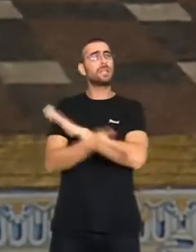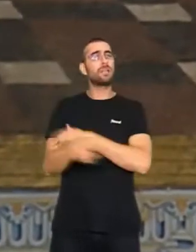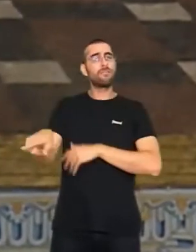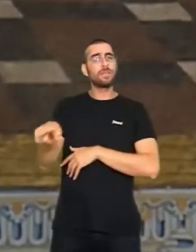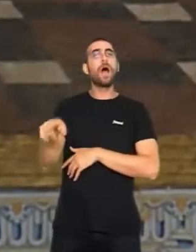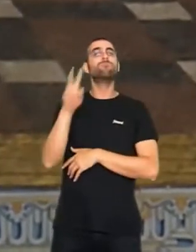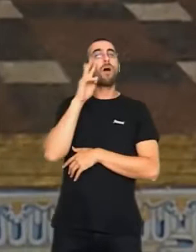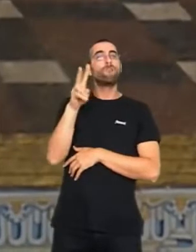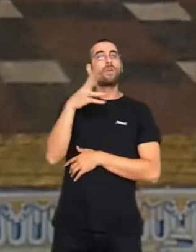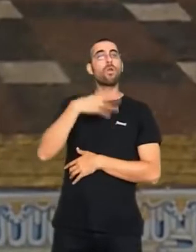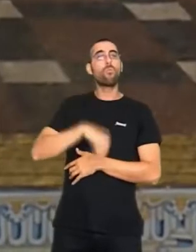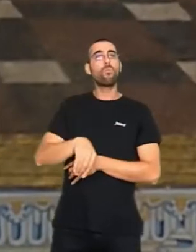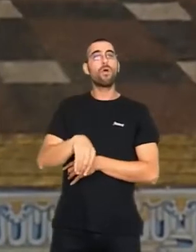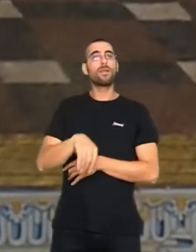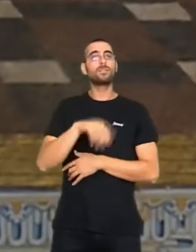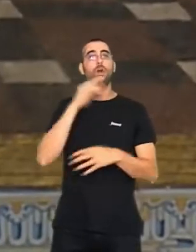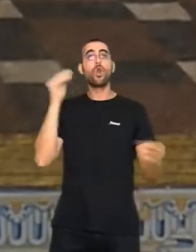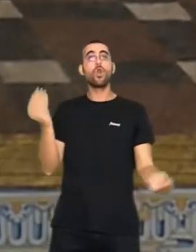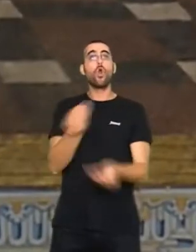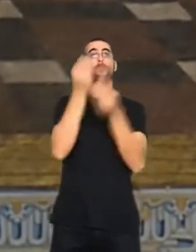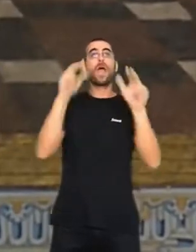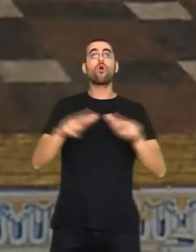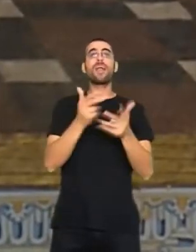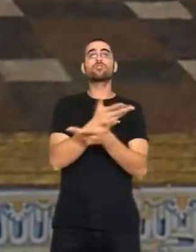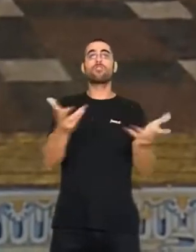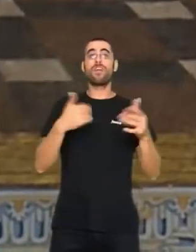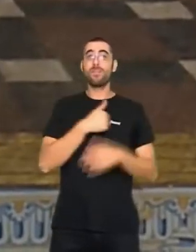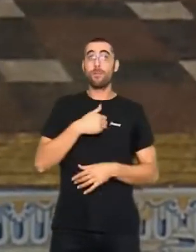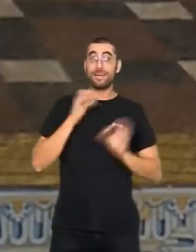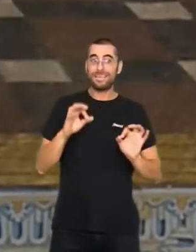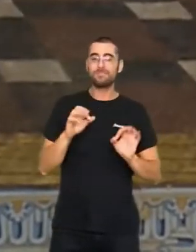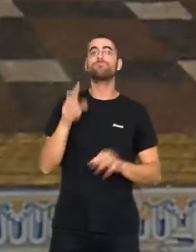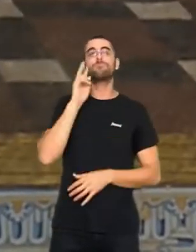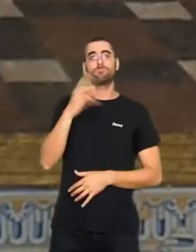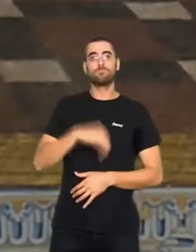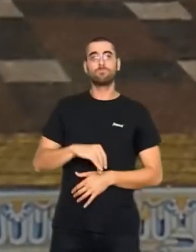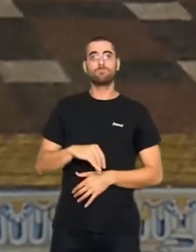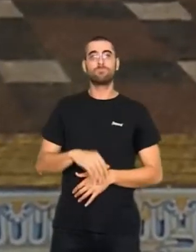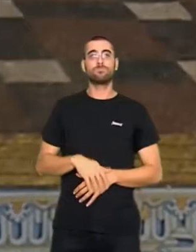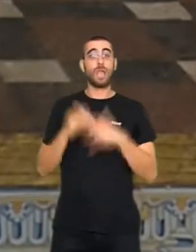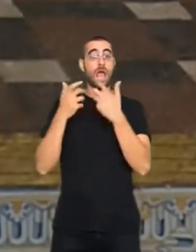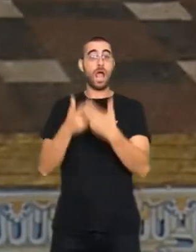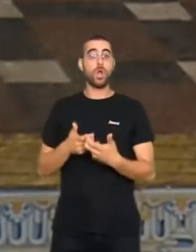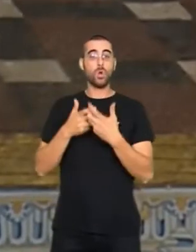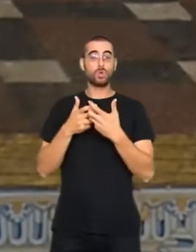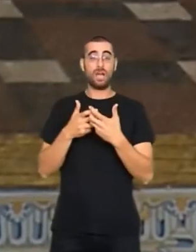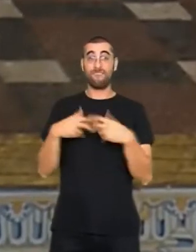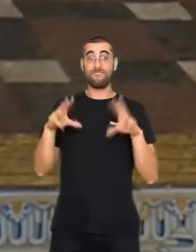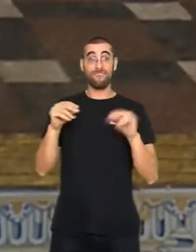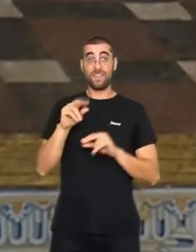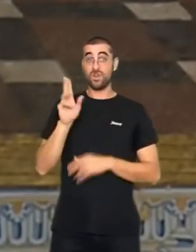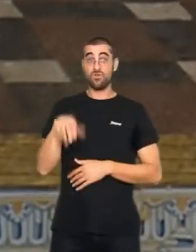podem veure reflectit el millor de nosaltres com a societat. Eixa batalla, sempre inacabada,